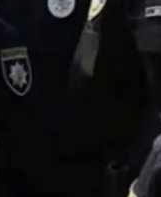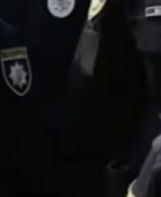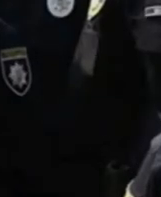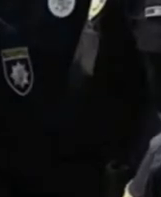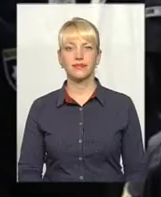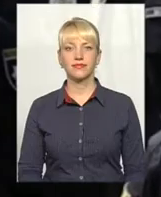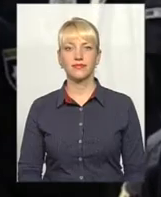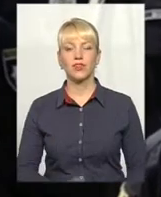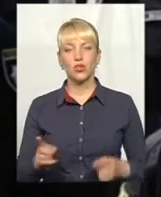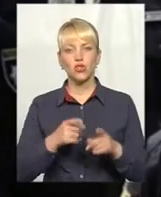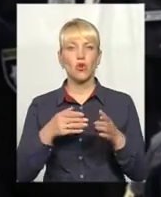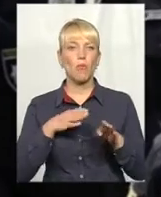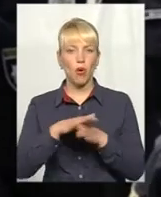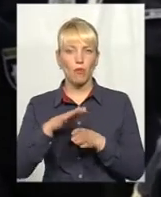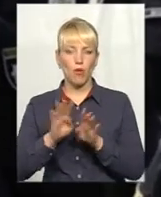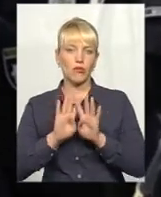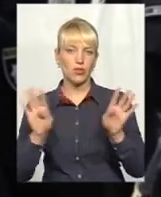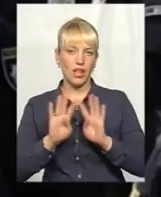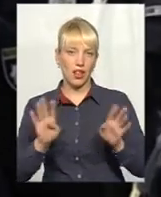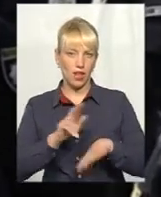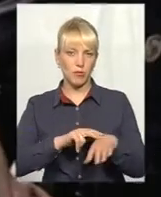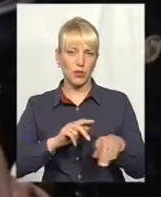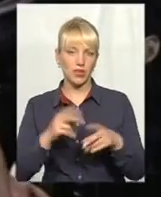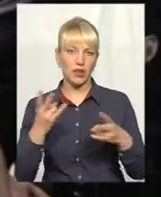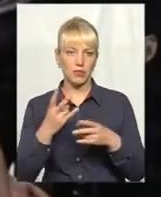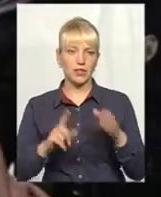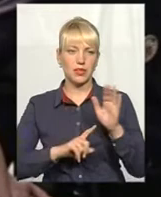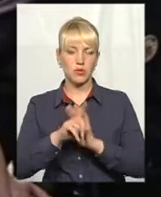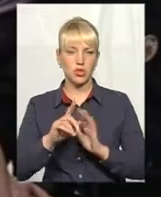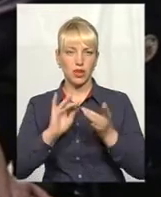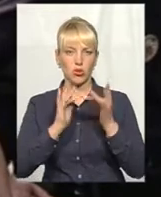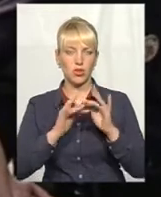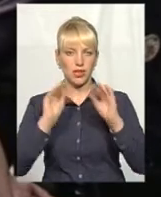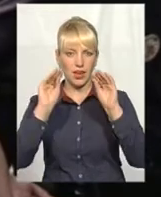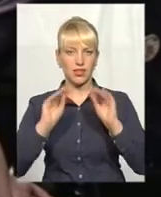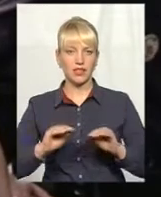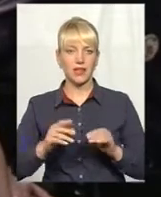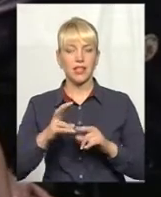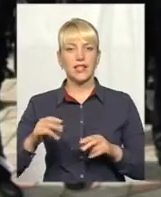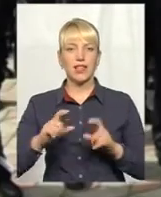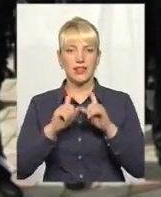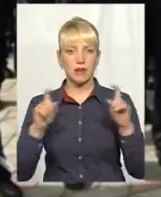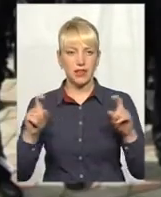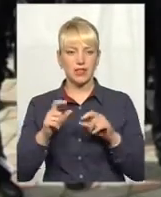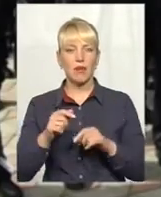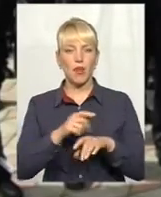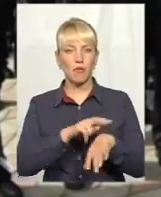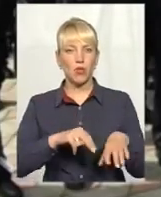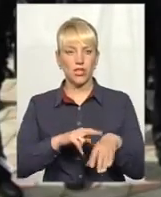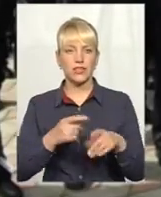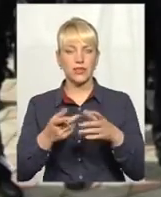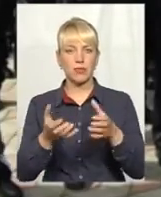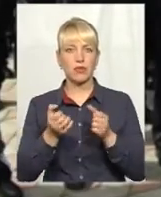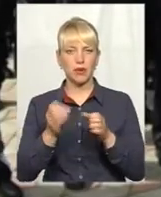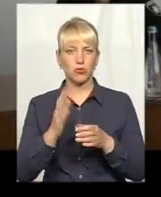Або поповнити лави патрульних, достатньо спершу заповнити онлайн-анкету на сайті Департаменту патрульної поліції. Триватиме прийом 20